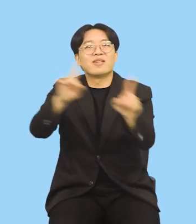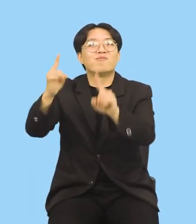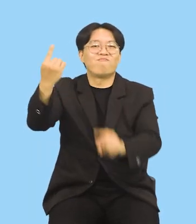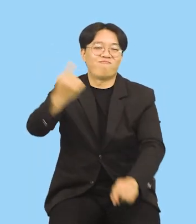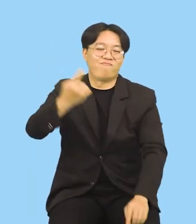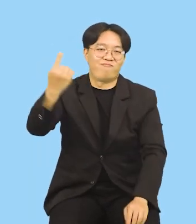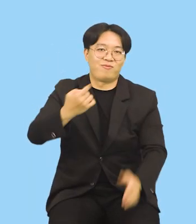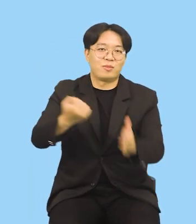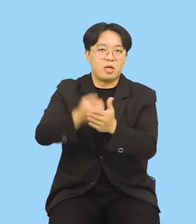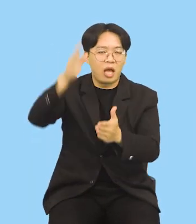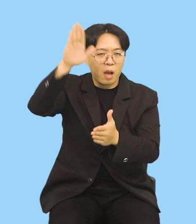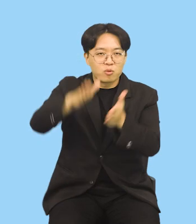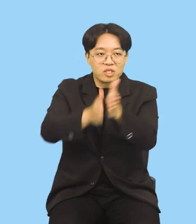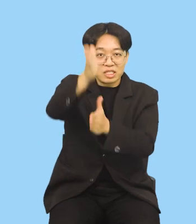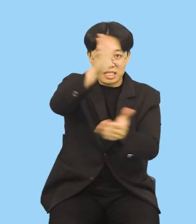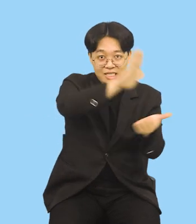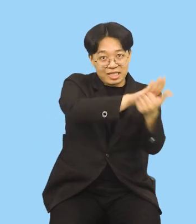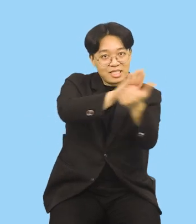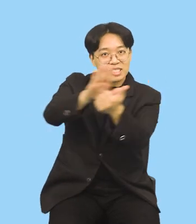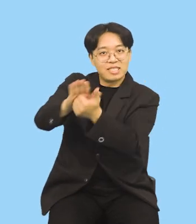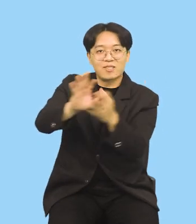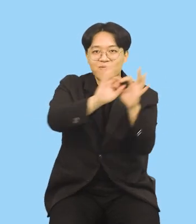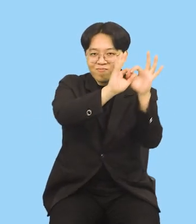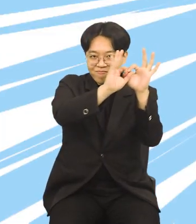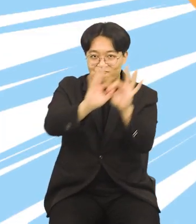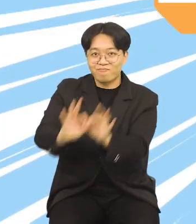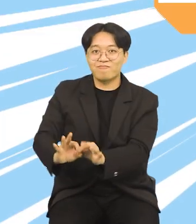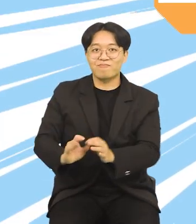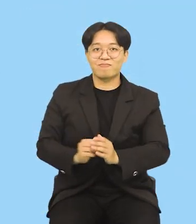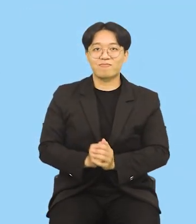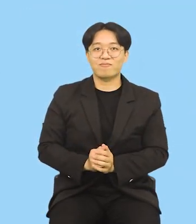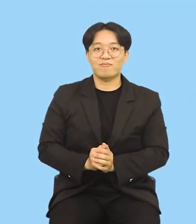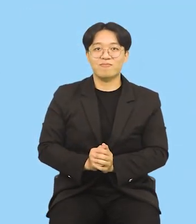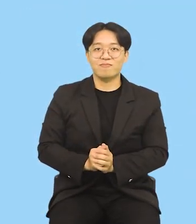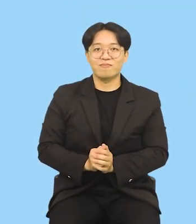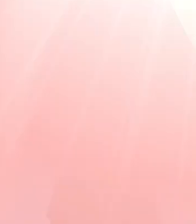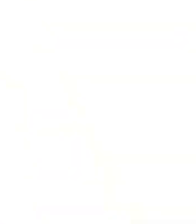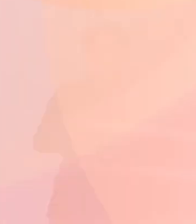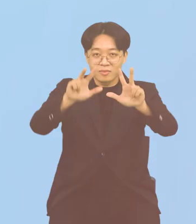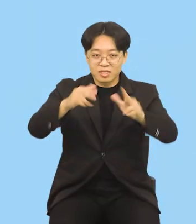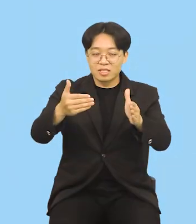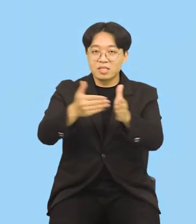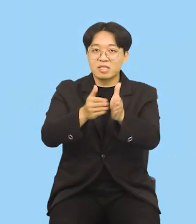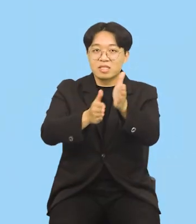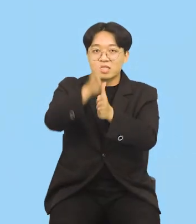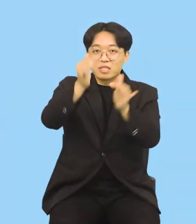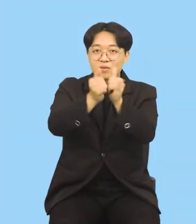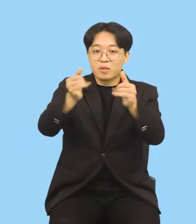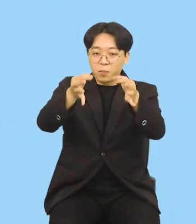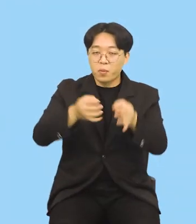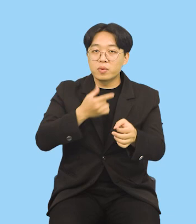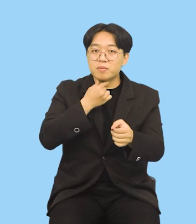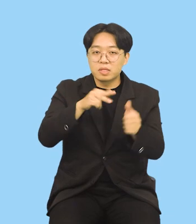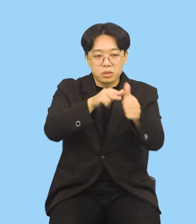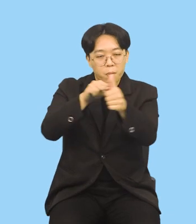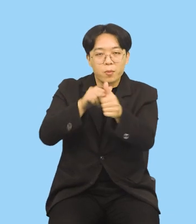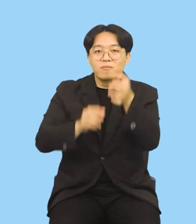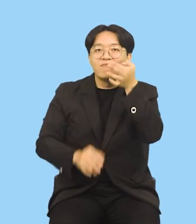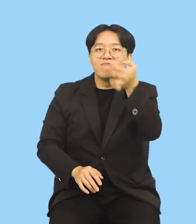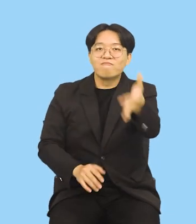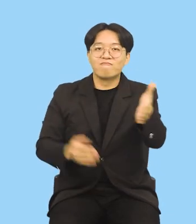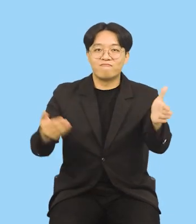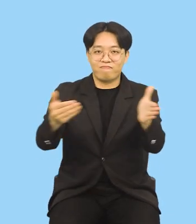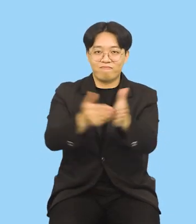앞으로도 광명시의 시정역량 집중은 쭉 계속됩니다. 지금까지 광명시민이 클릭하고 싶은